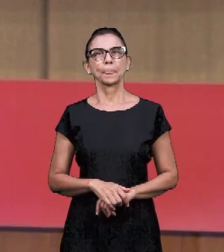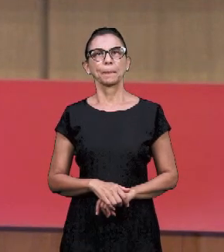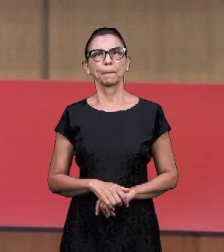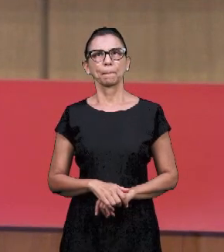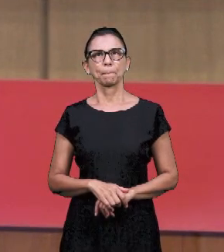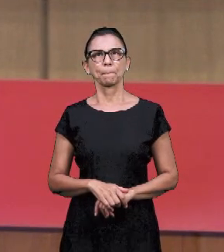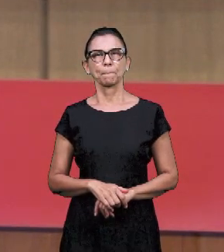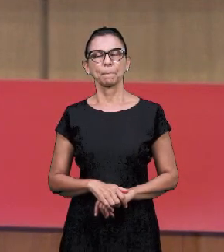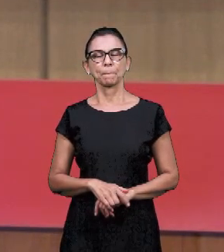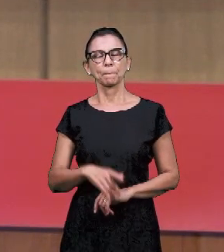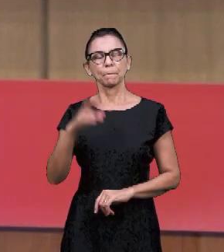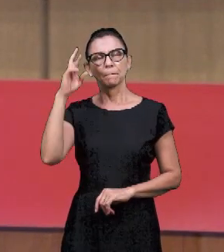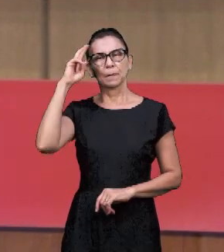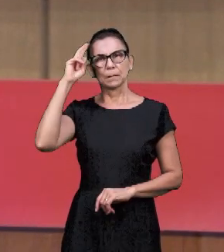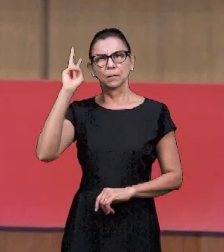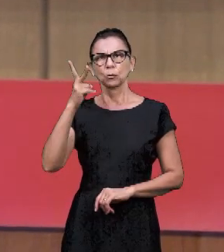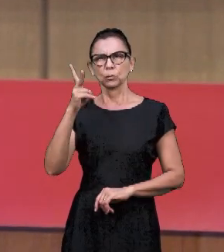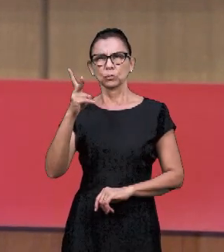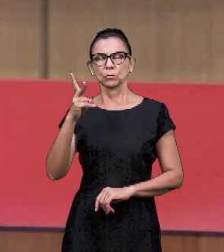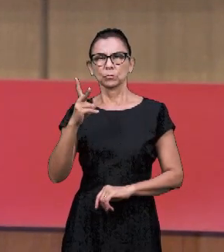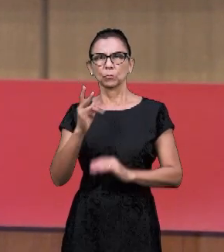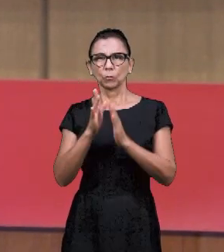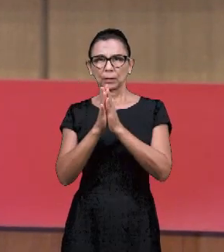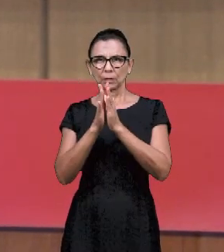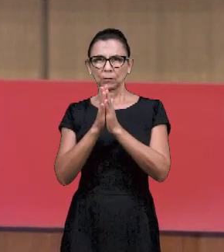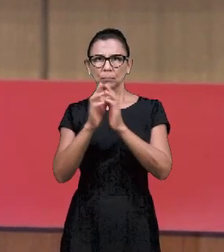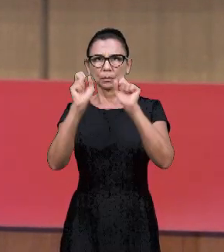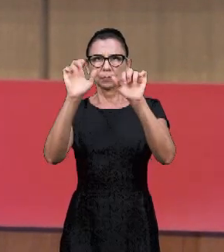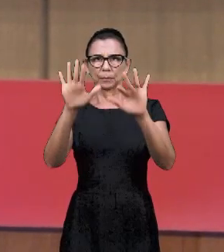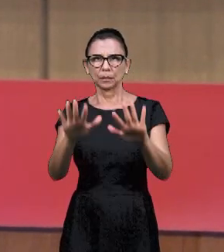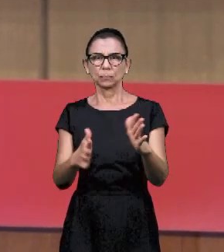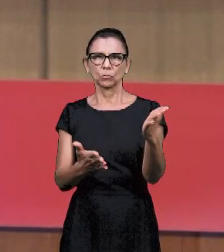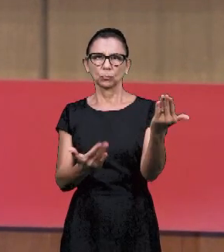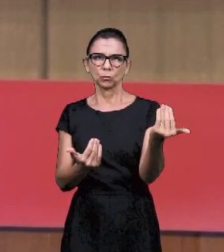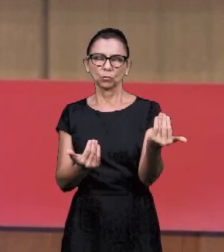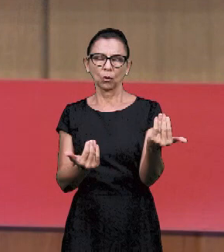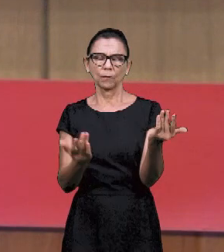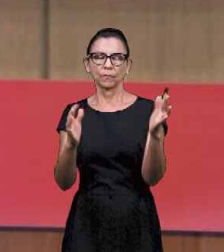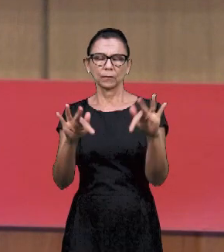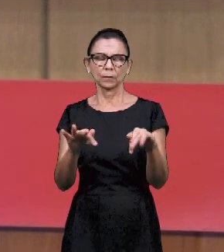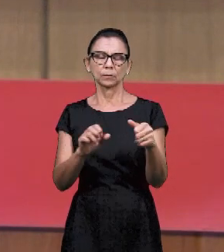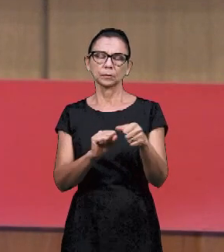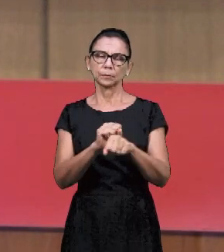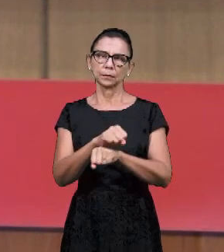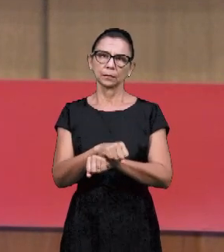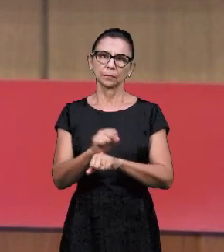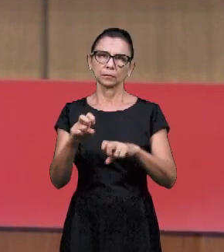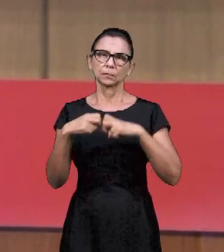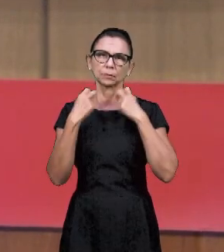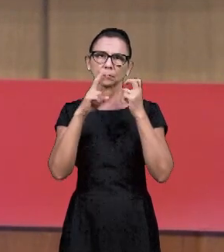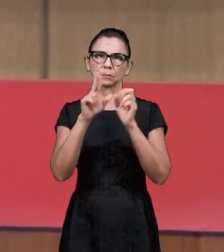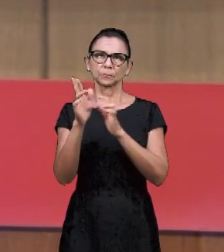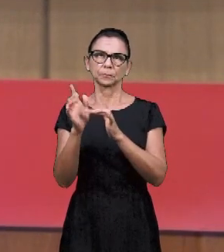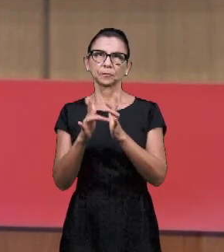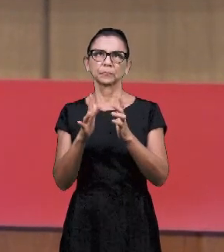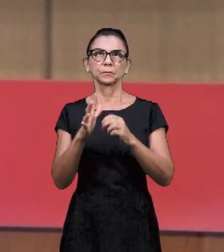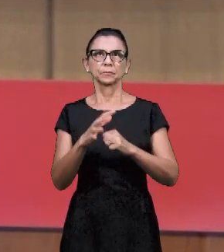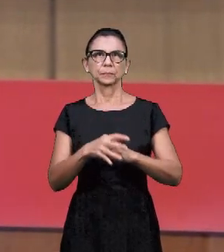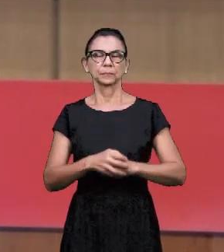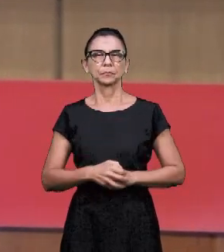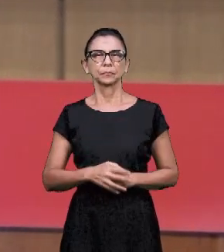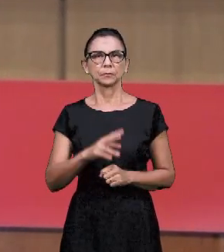Господь продолжает благословлять молодежь Твою в этот час. В конце этого семинара мы молимся о Тебе во имя